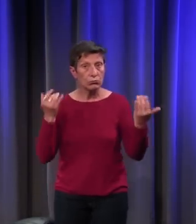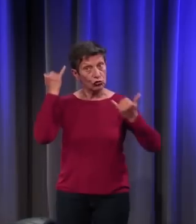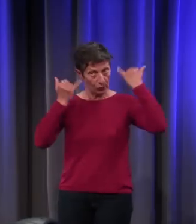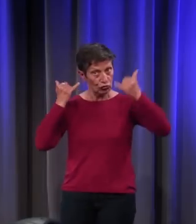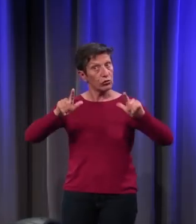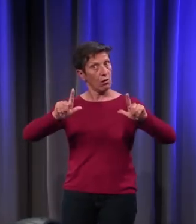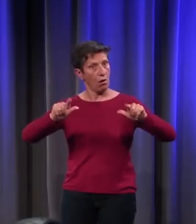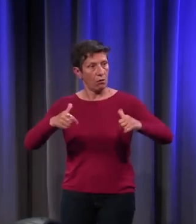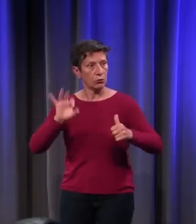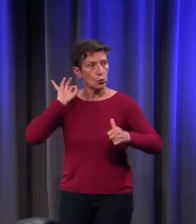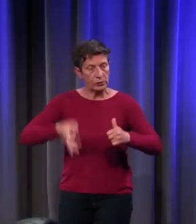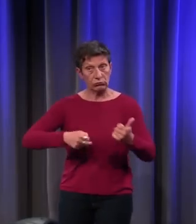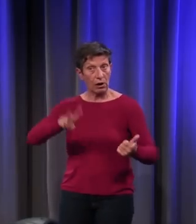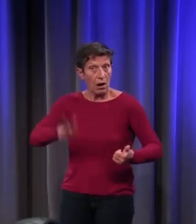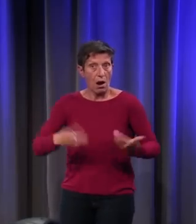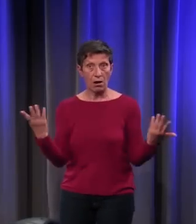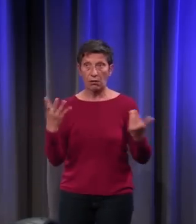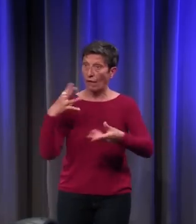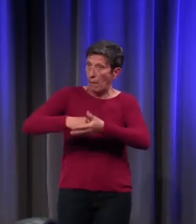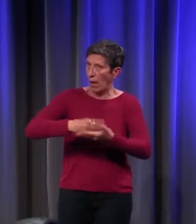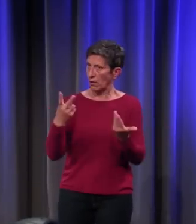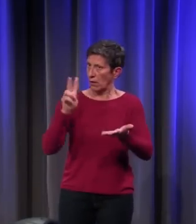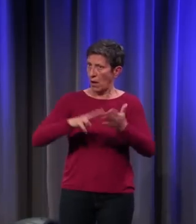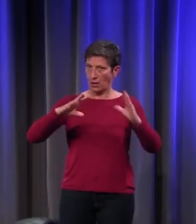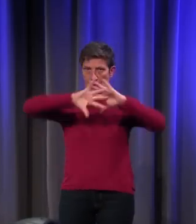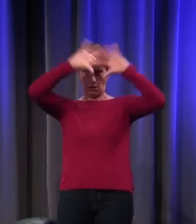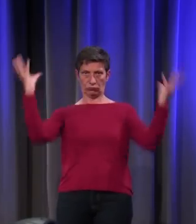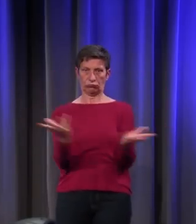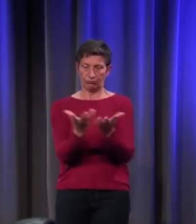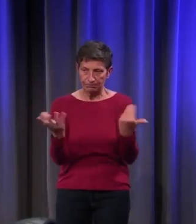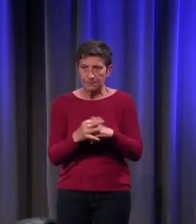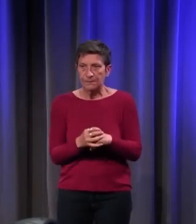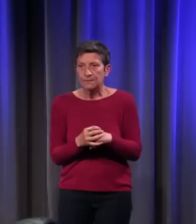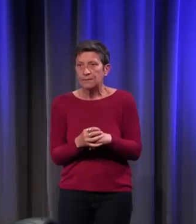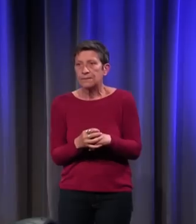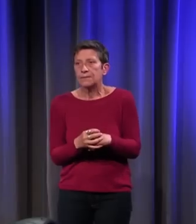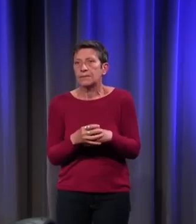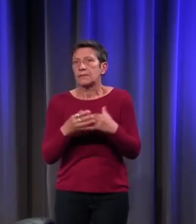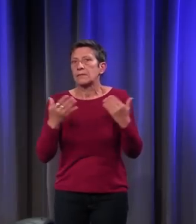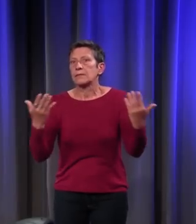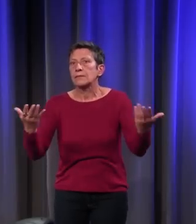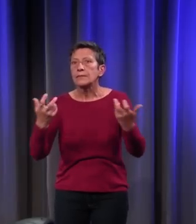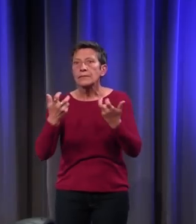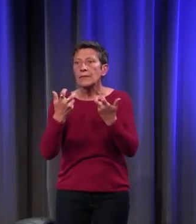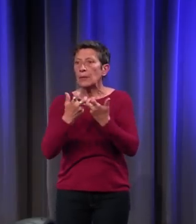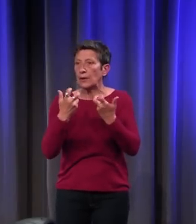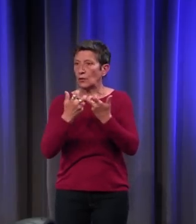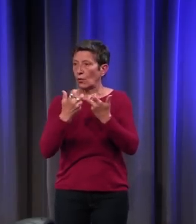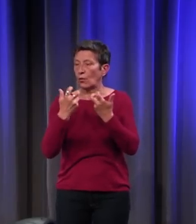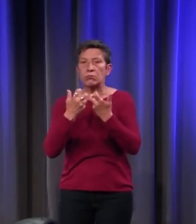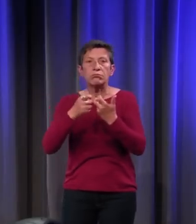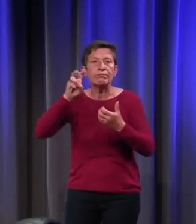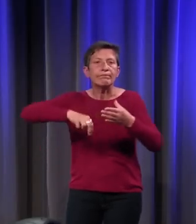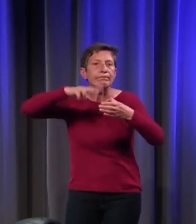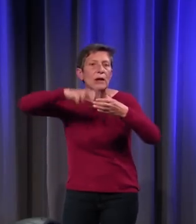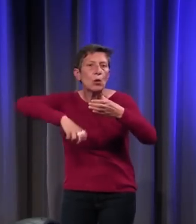C'est une réalité parmi d'autres réalités. On s'en rend bien compte quand on regarde les travaux des ethnologues. Par